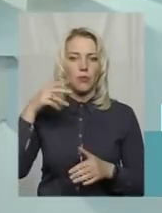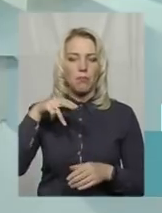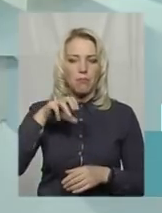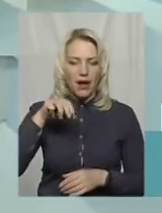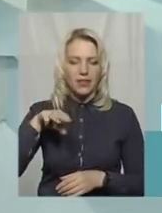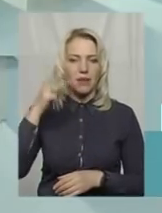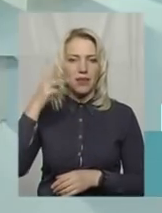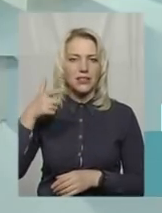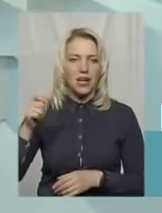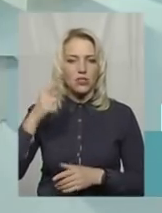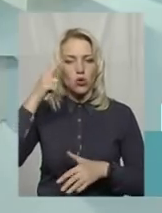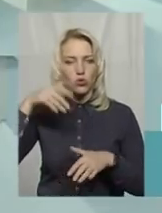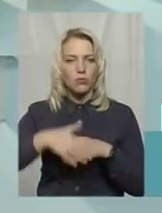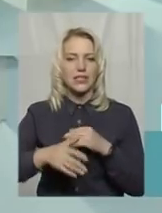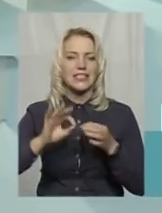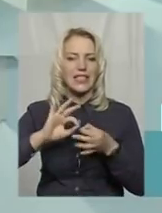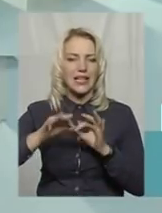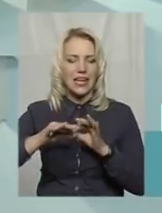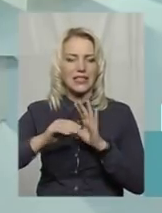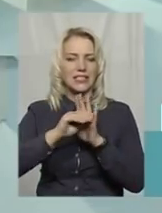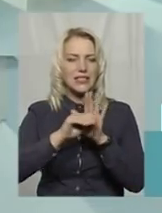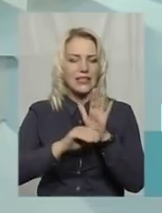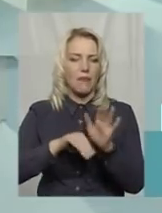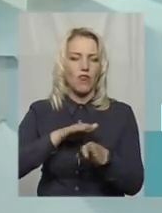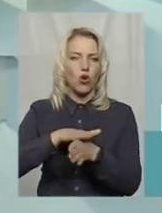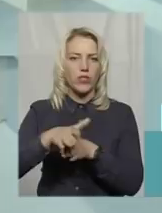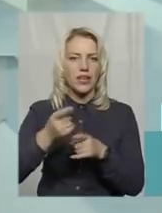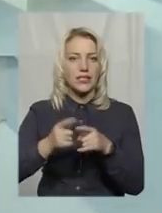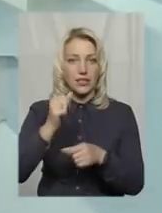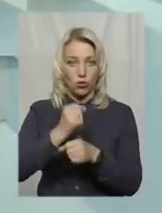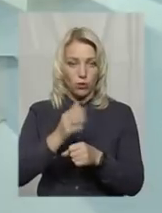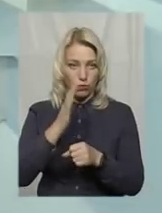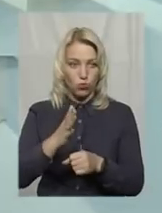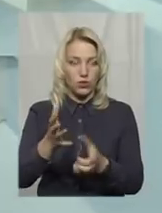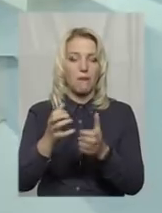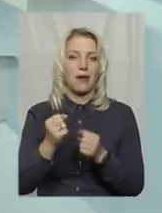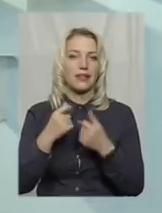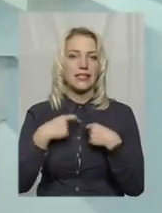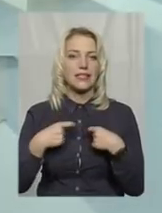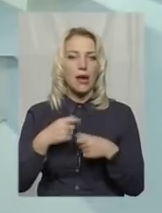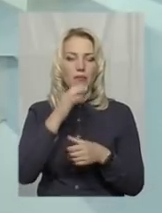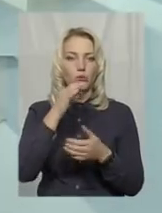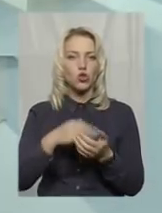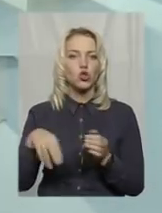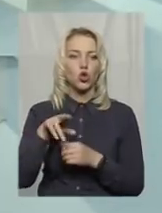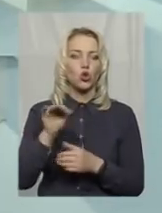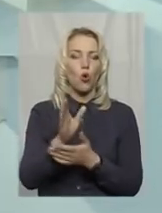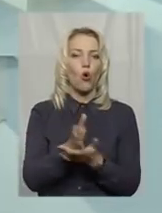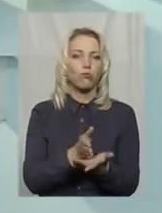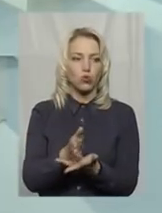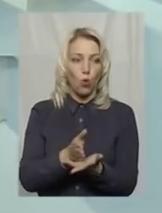системи, складність виконання цих робіт, в першу чергу буде брати на себе відповідальність щодо обслуговування